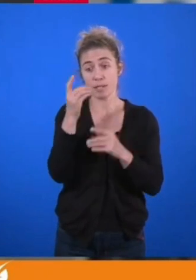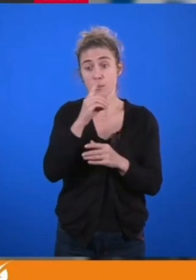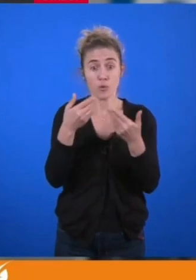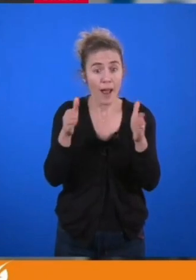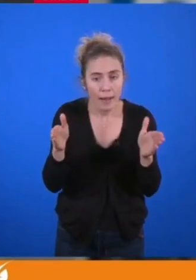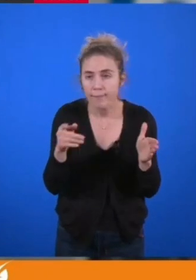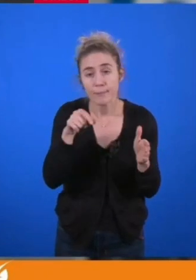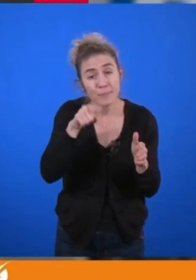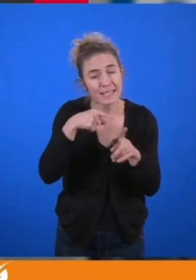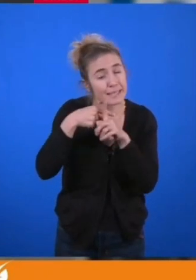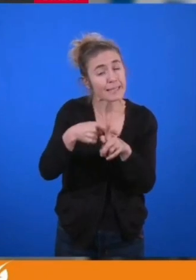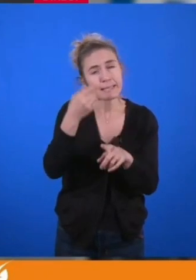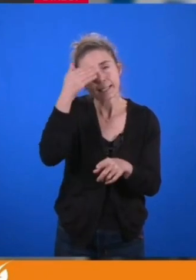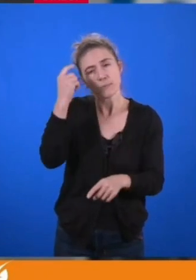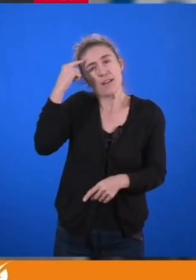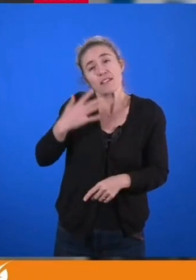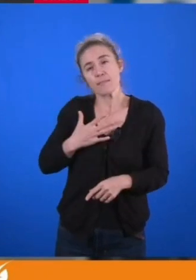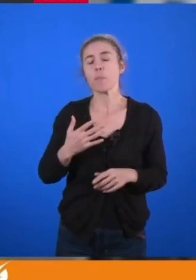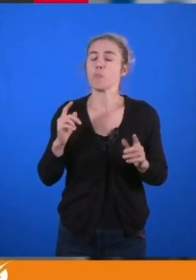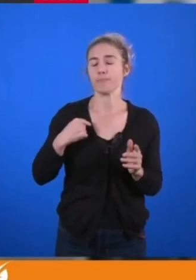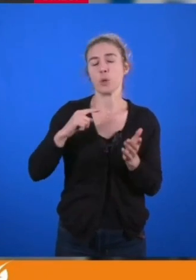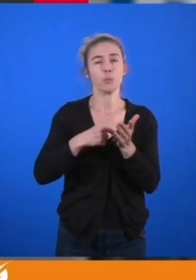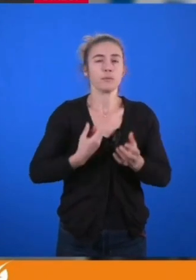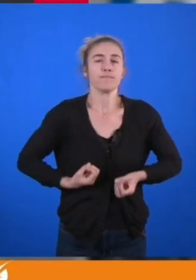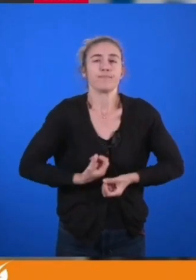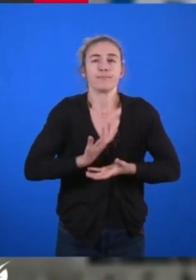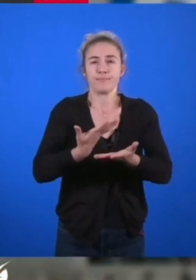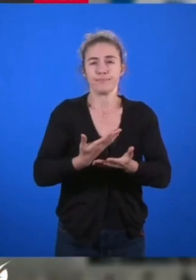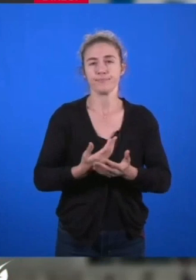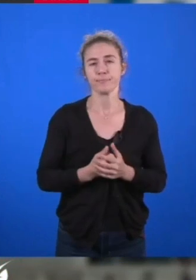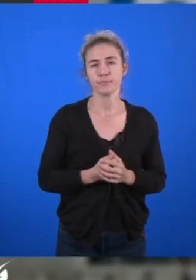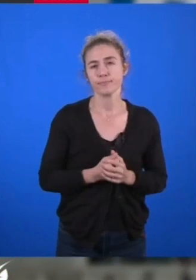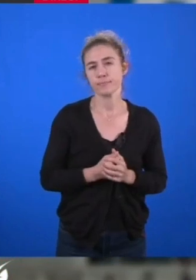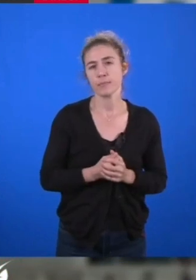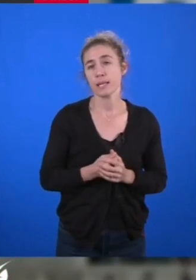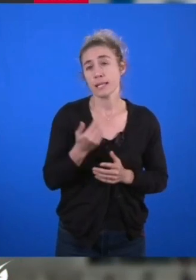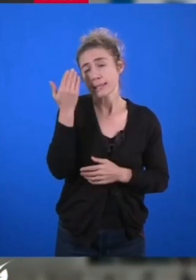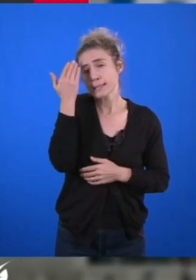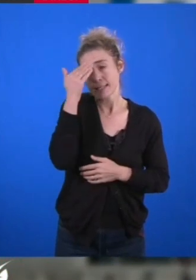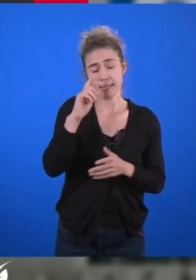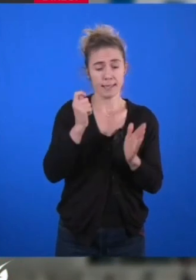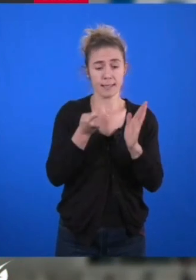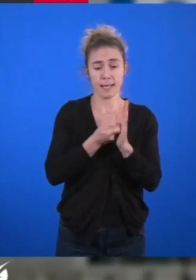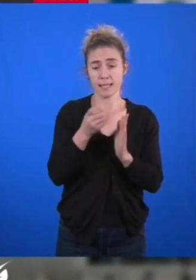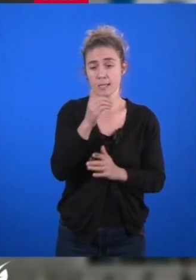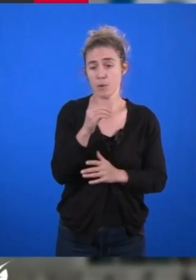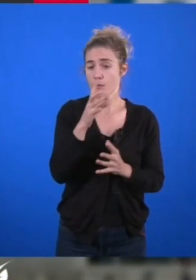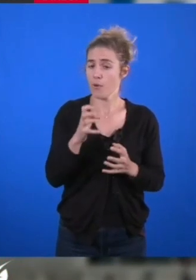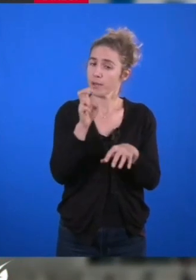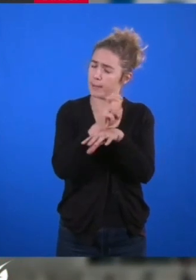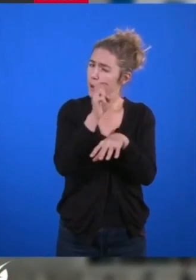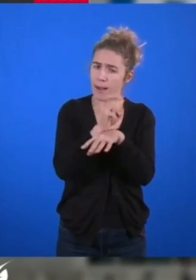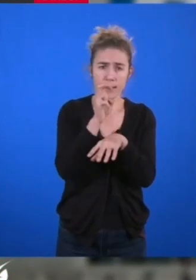nous répéter, je réaffirme ici toute l'importance que nous accordons à la nécessité de maintenir le jour du dimanche comme un jour